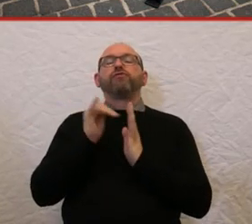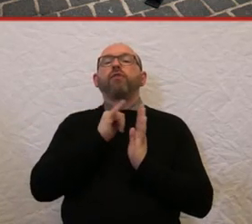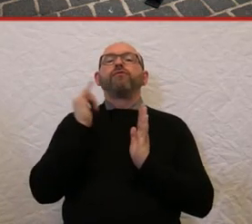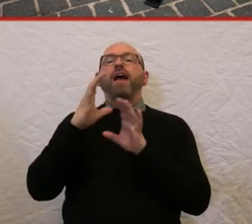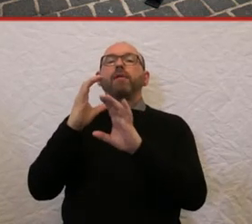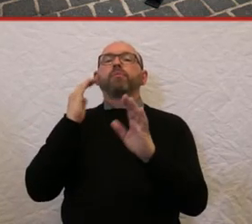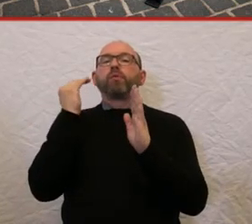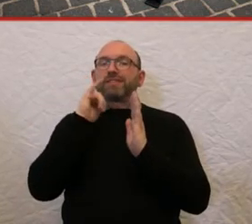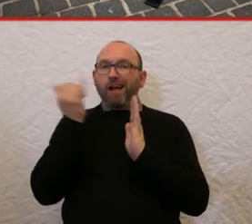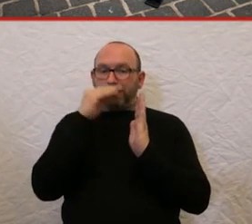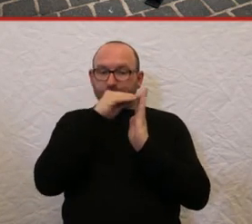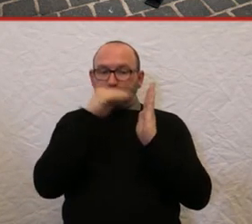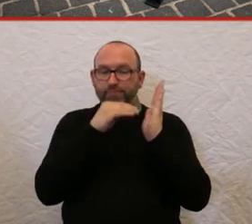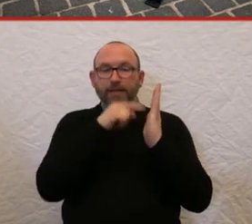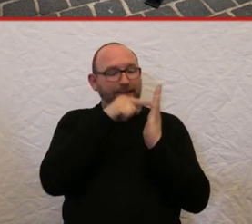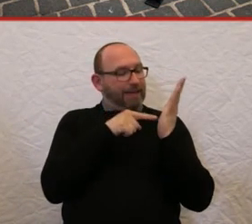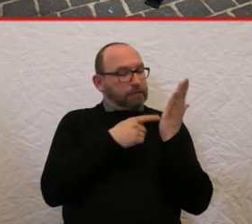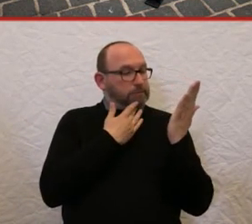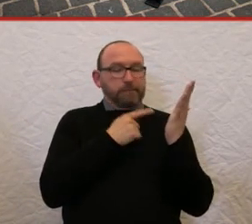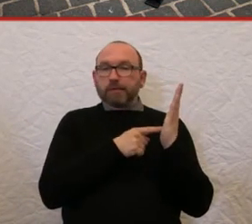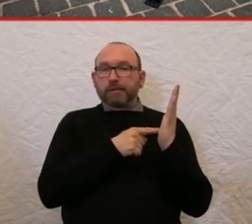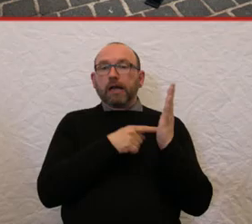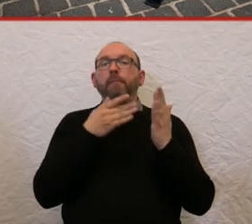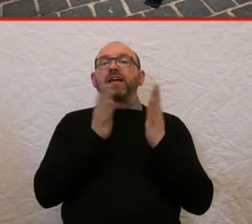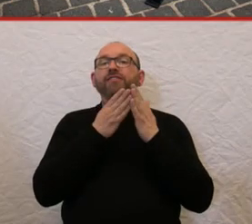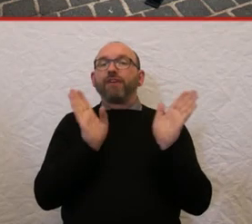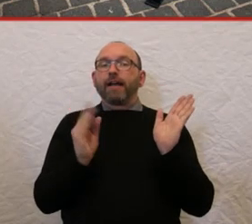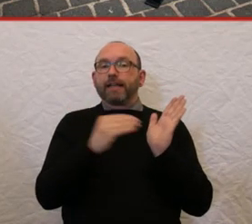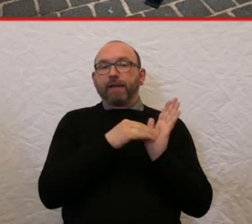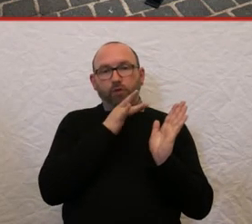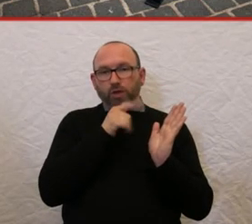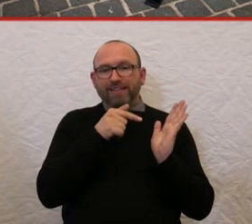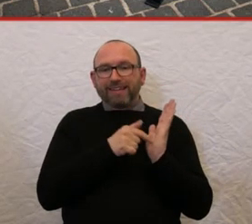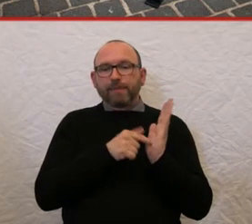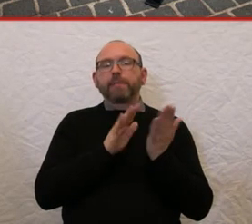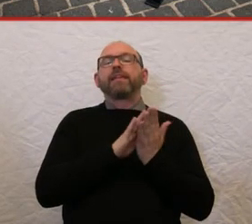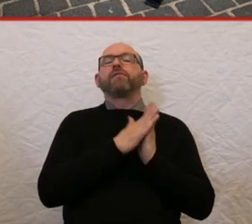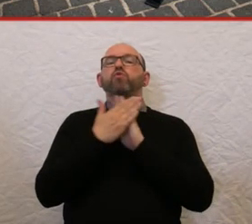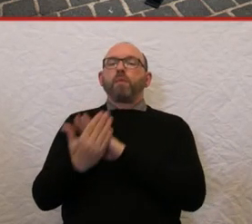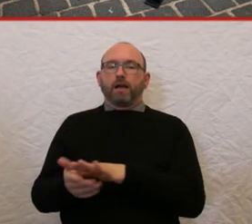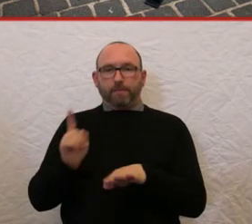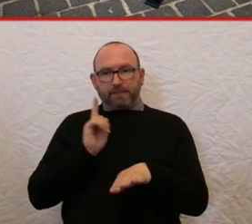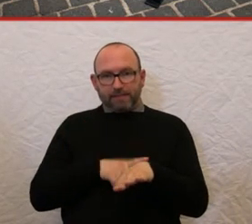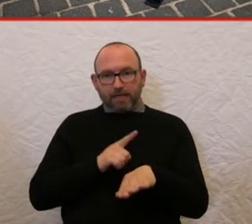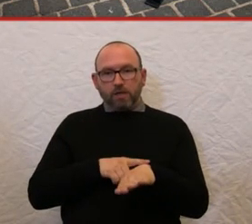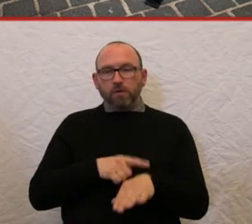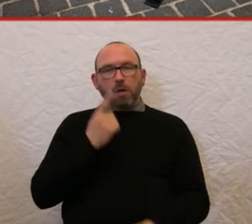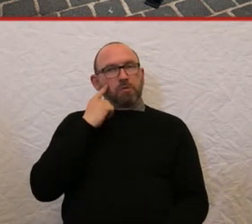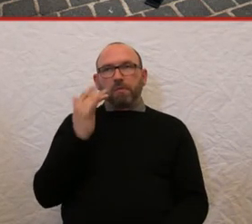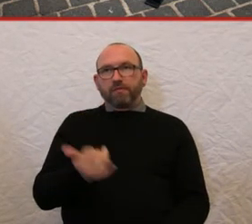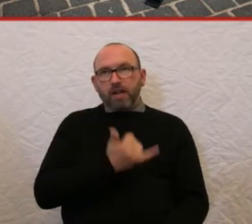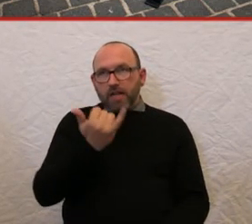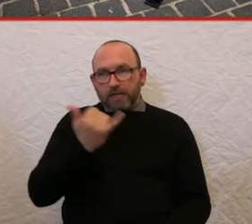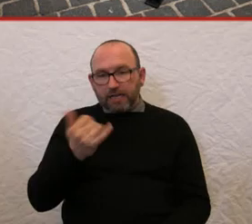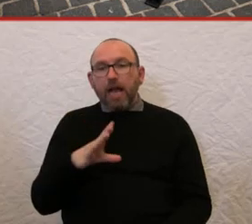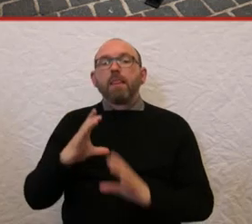vergessen hatte, Barrierefreiheit mitzudenken. Und es gibt jetzt irgendwie eine Übergangszeit von keine Ahnung wie vielen Jahren, in